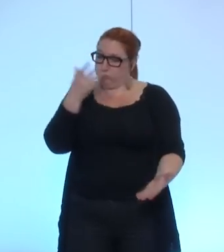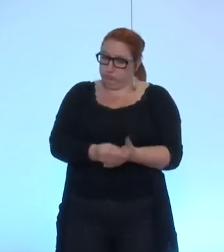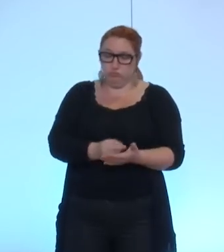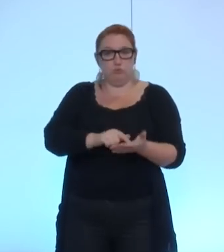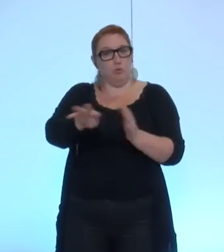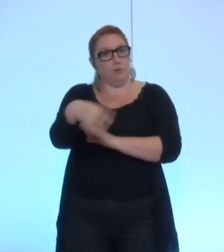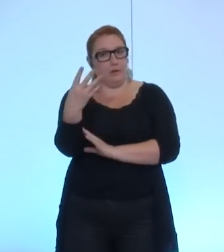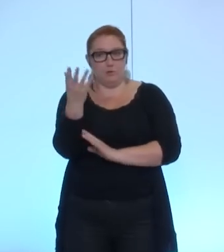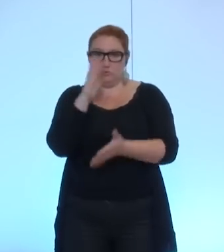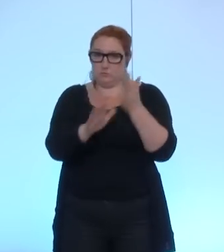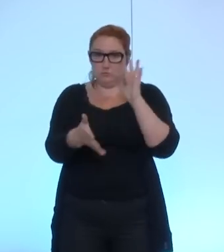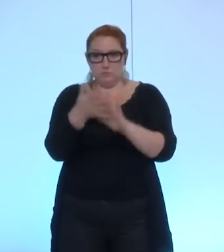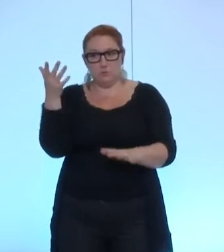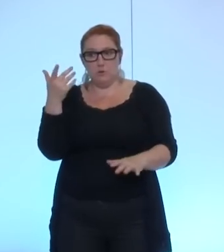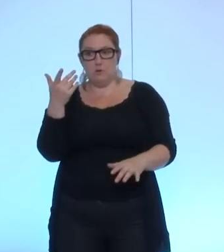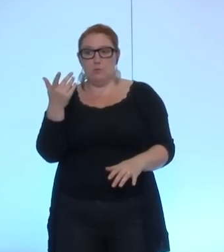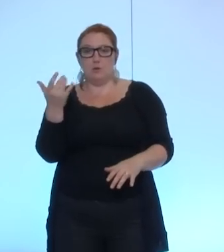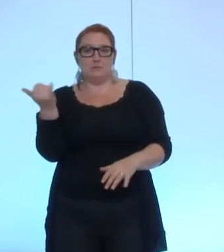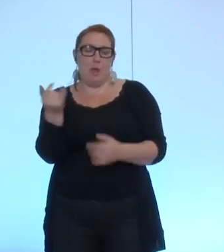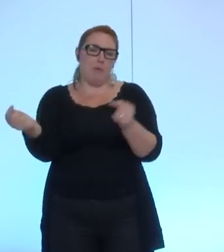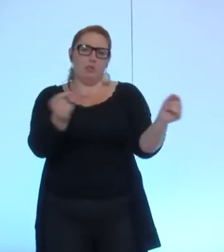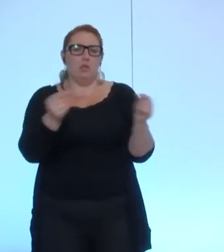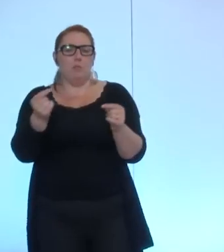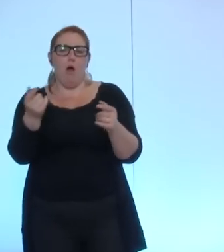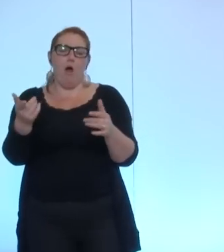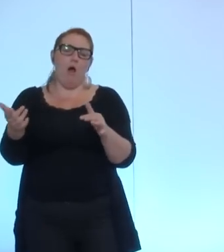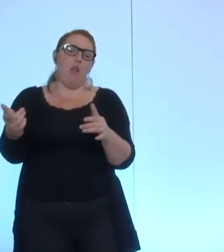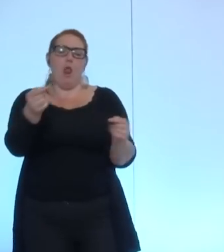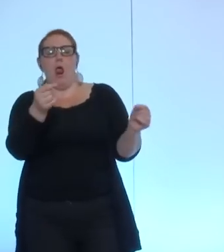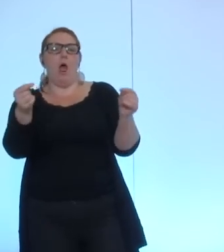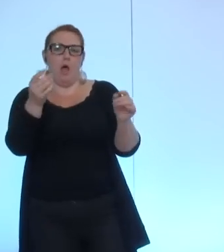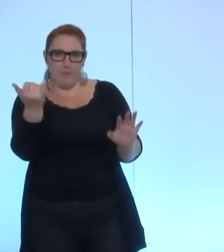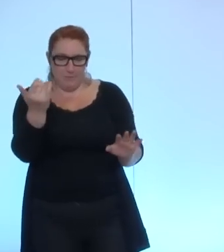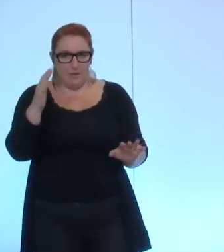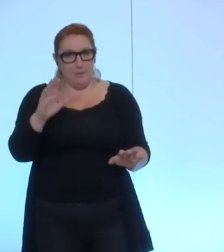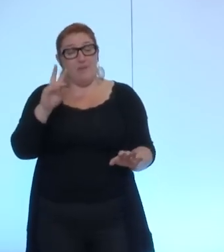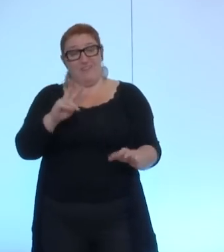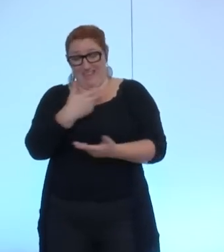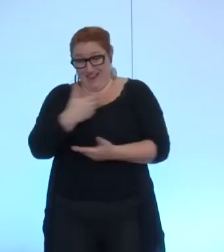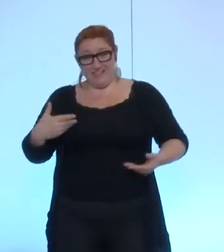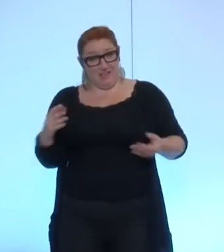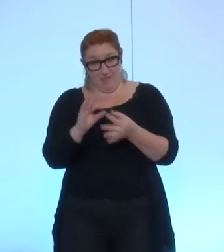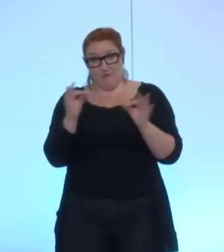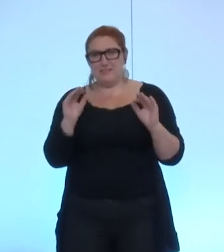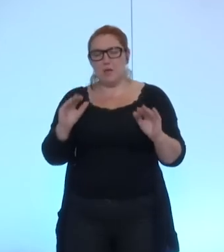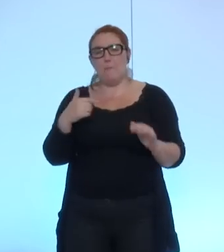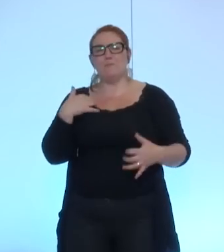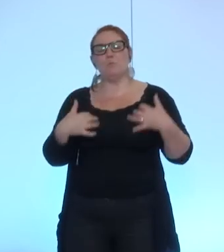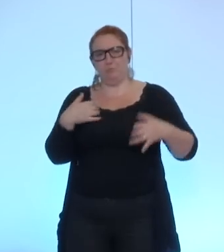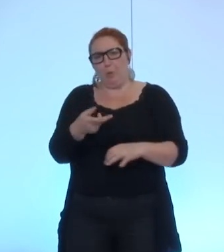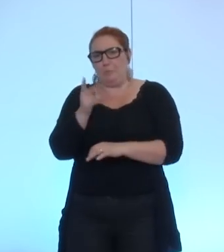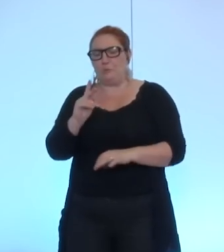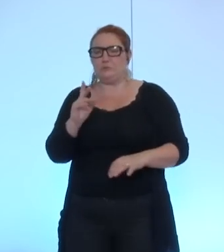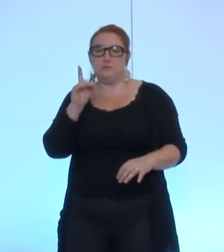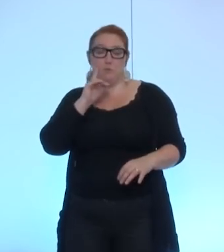2014 sans que nous rentrions dans un mauvais débat nous sommes plus circonspects sur le dernier item sachant que